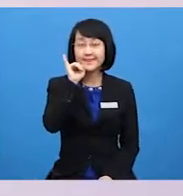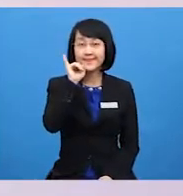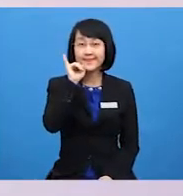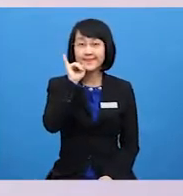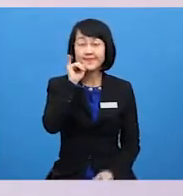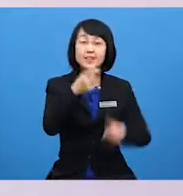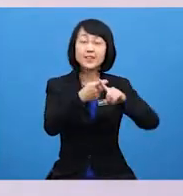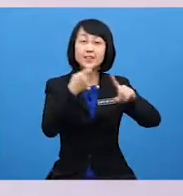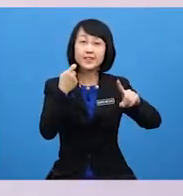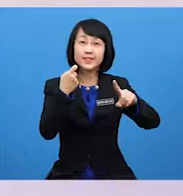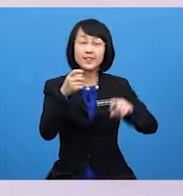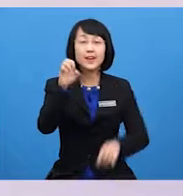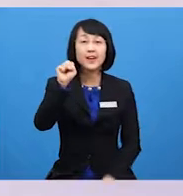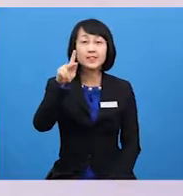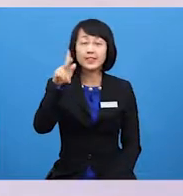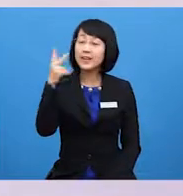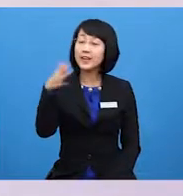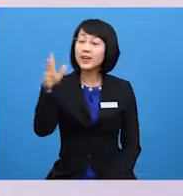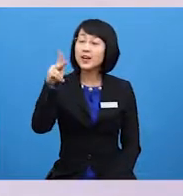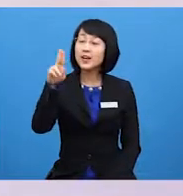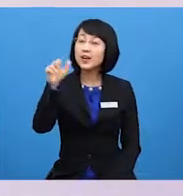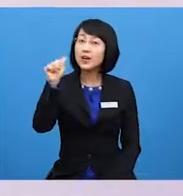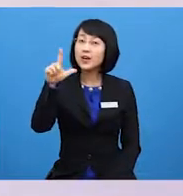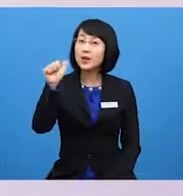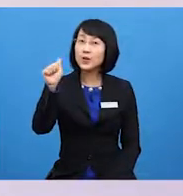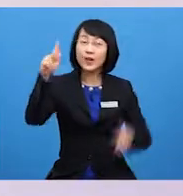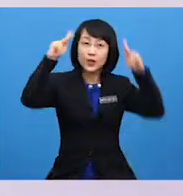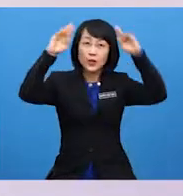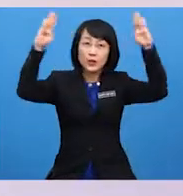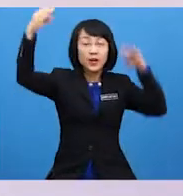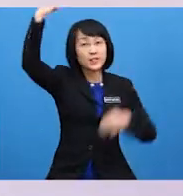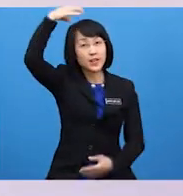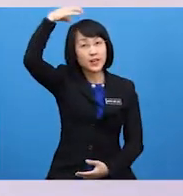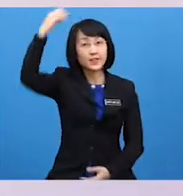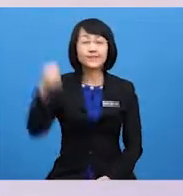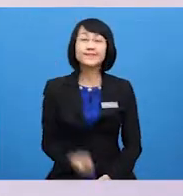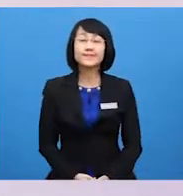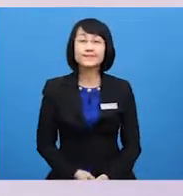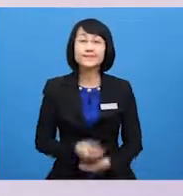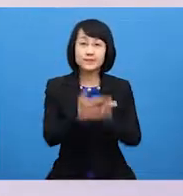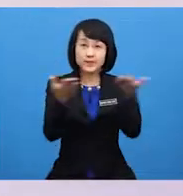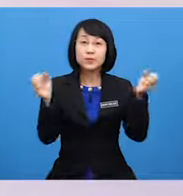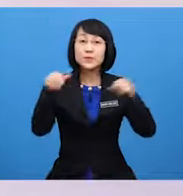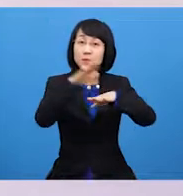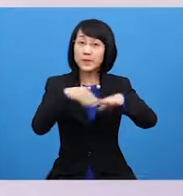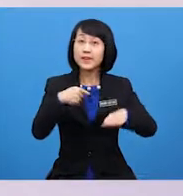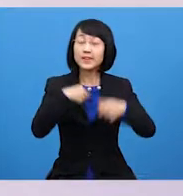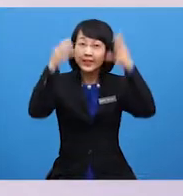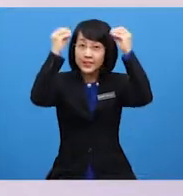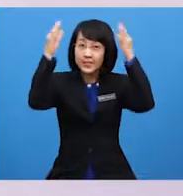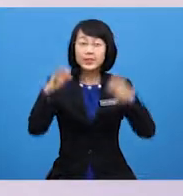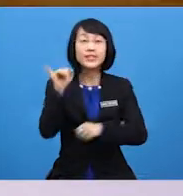from SK Kuala Kubu Baru, Selangor You can call me Teacher